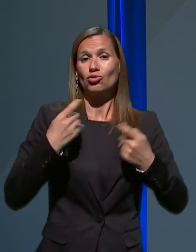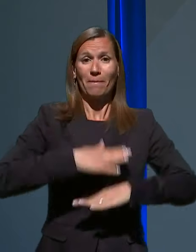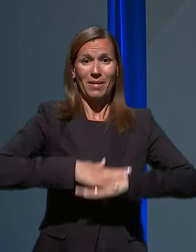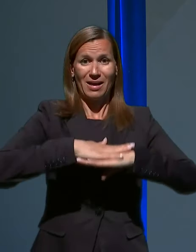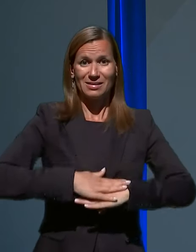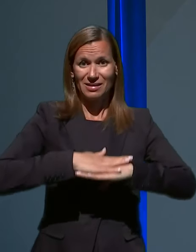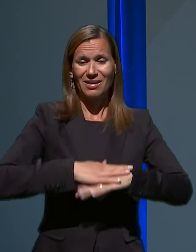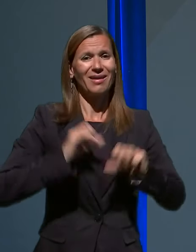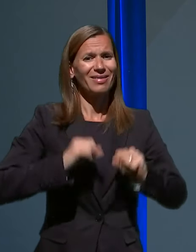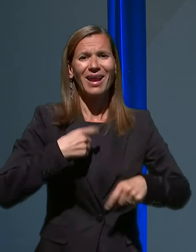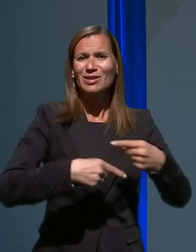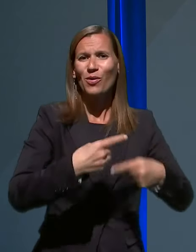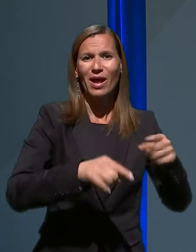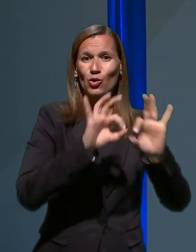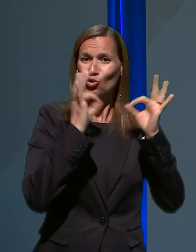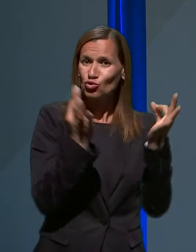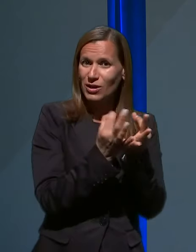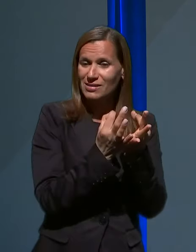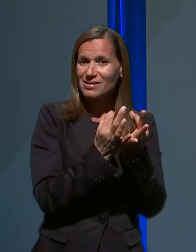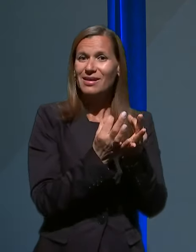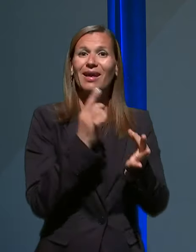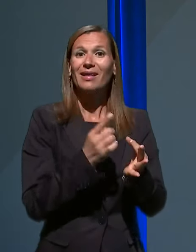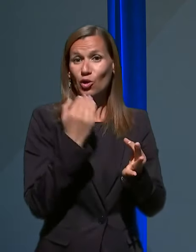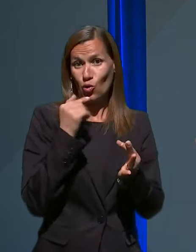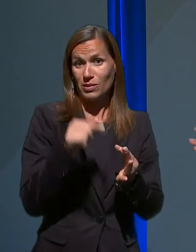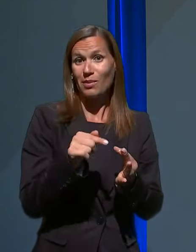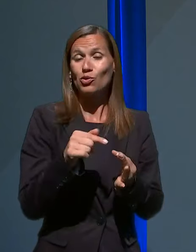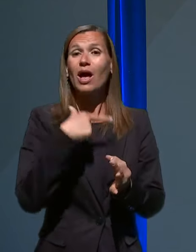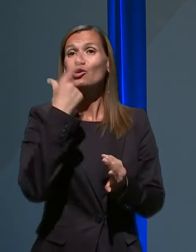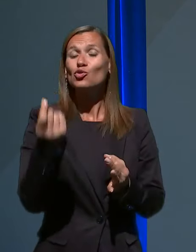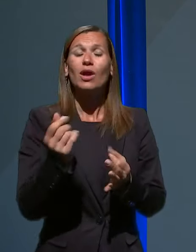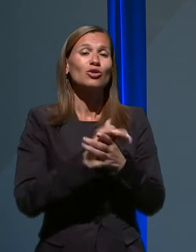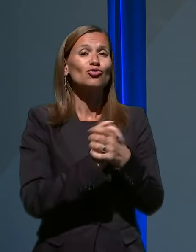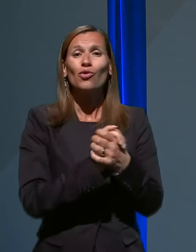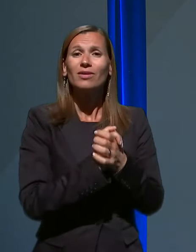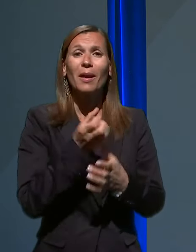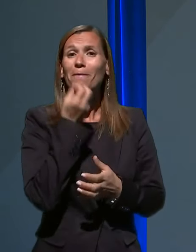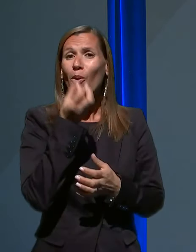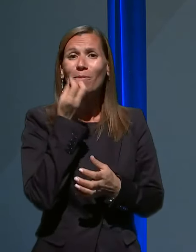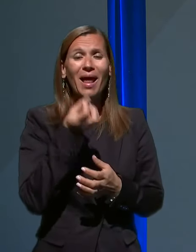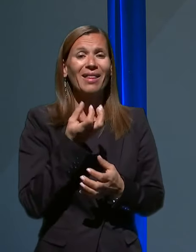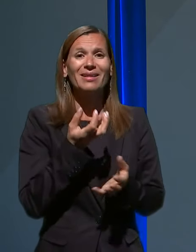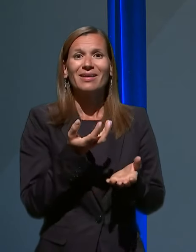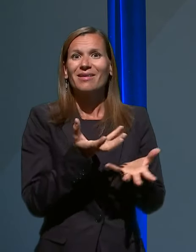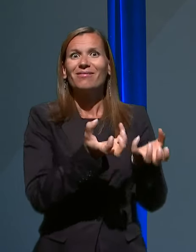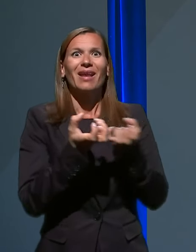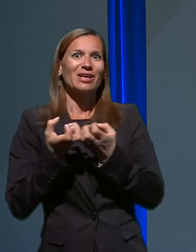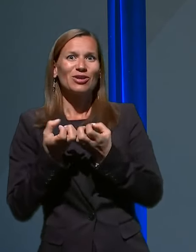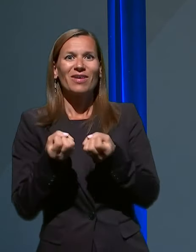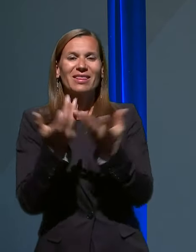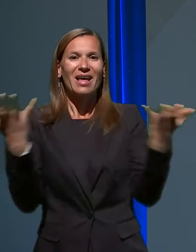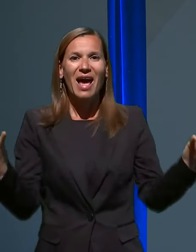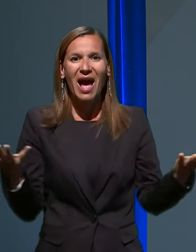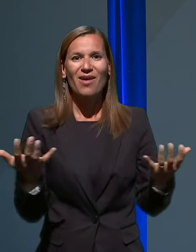tradicionalno družinski in kljub temu, da je zunaj čudovita pomlad, ki kr vabi v naravo in